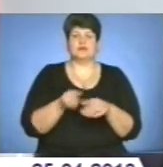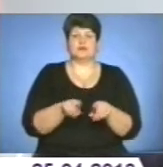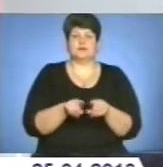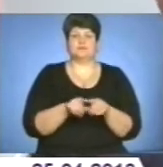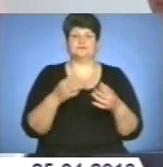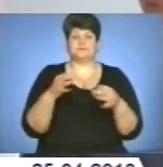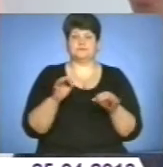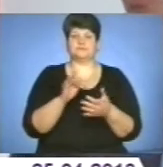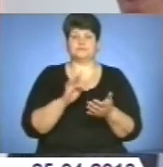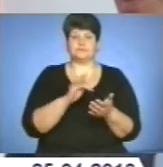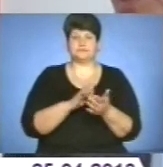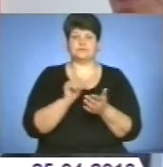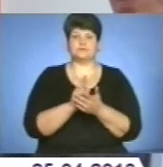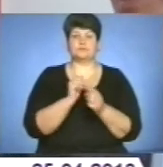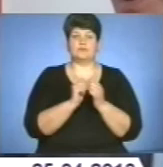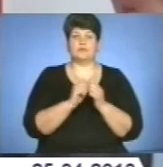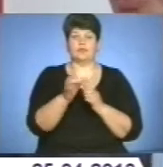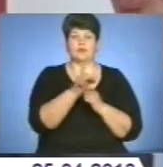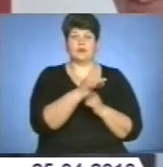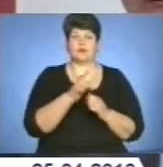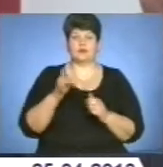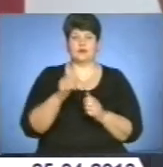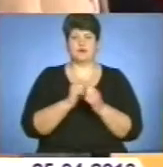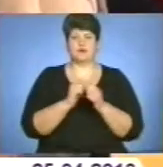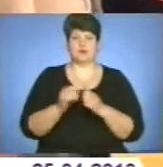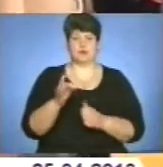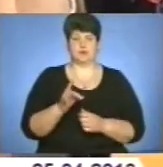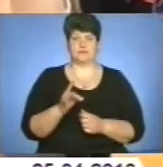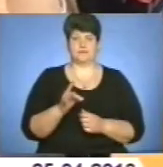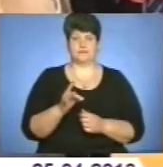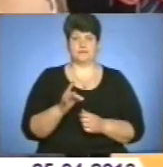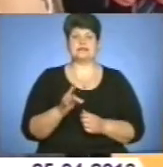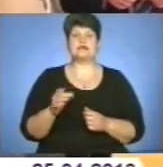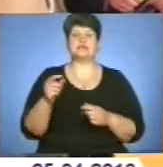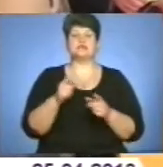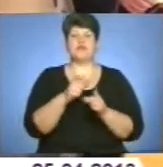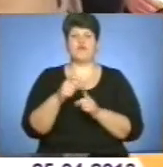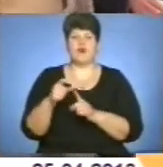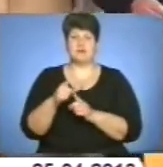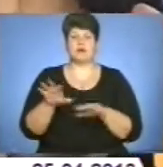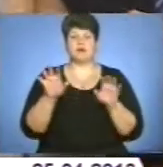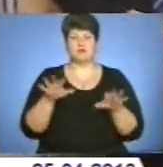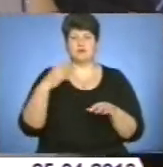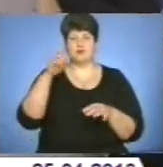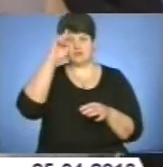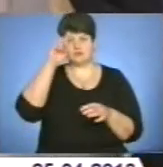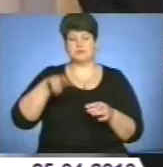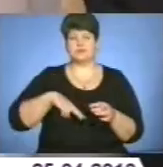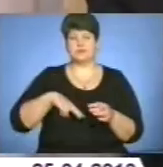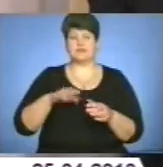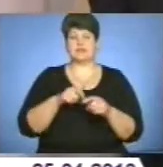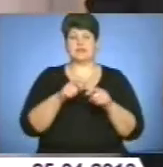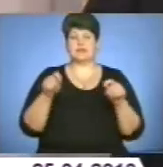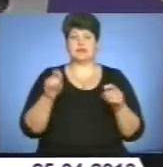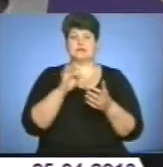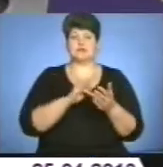районі. За словами голови облдержадміністрації, відкриття центру в